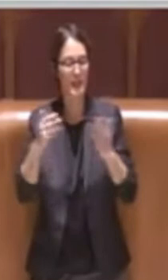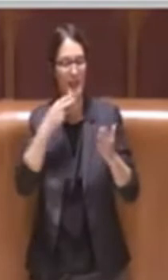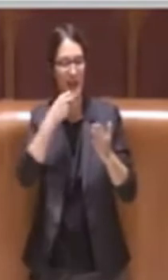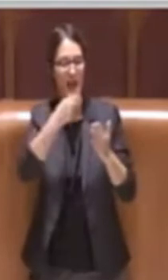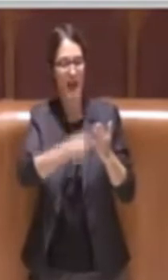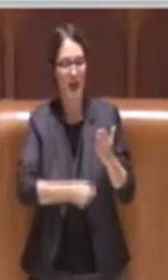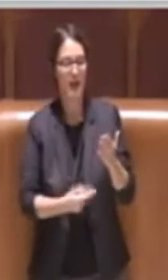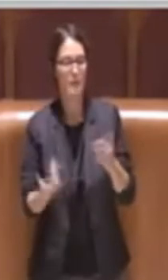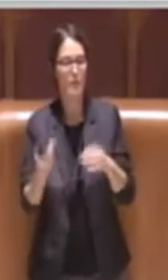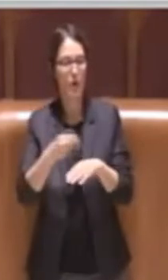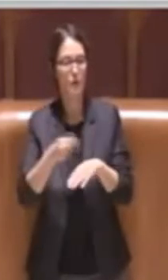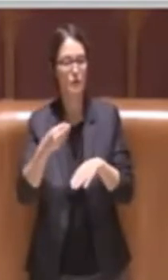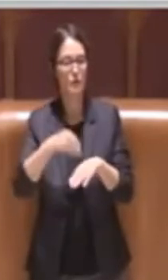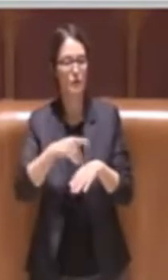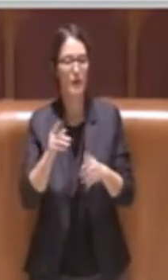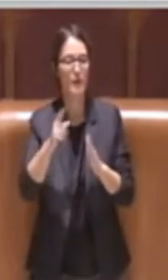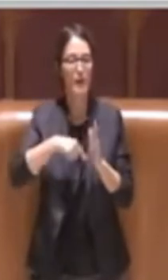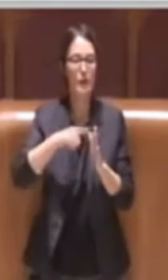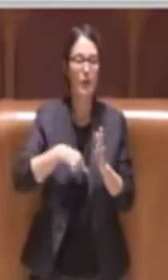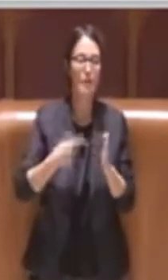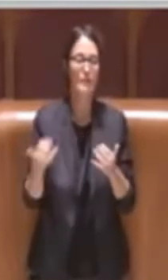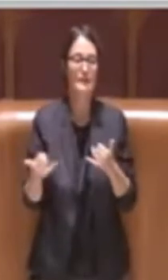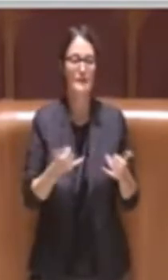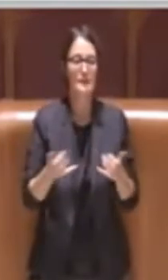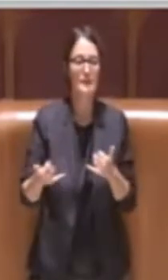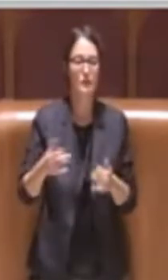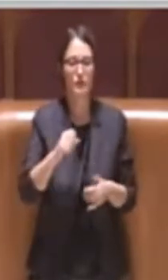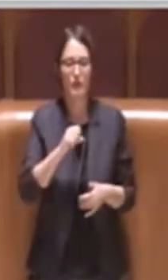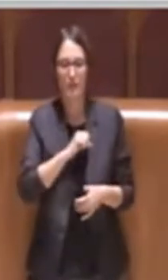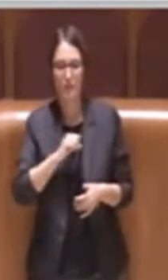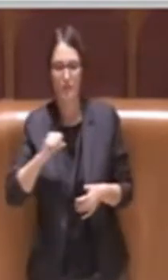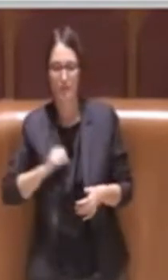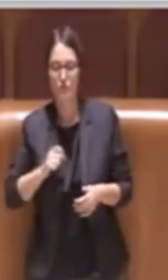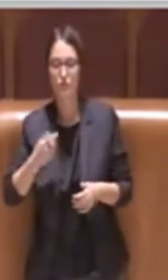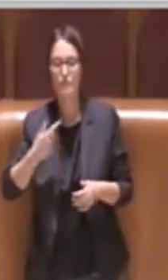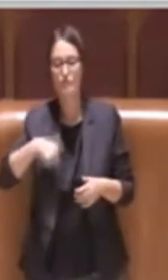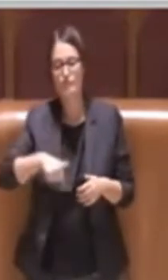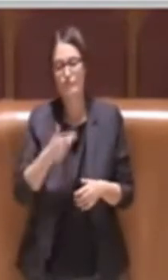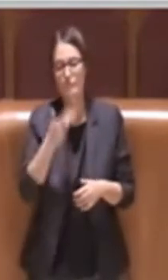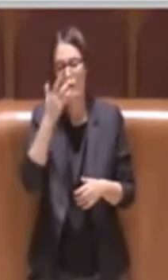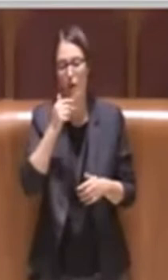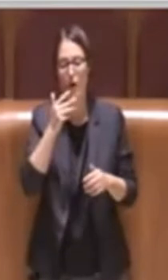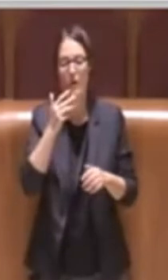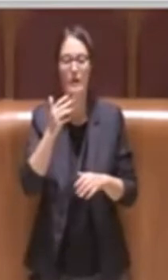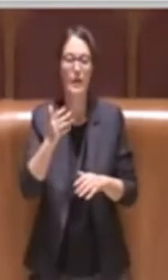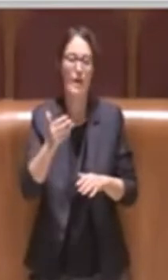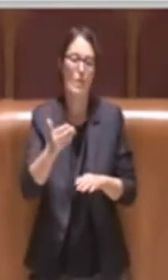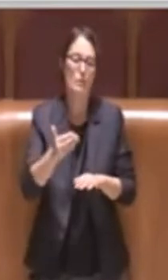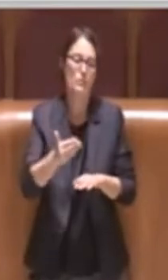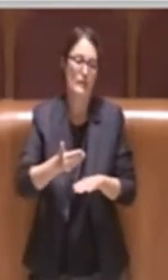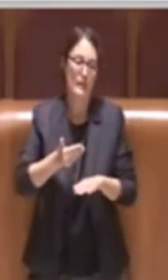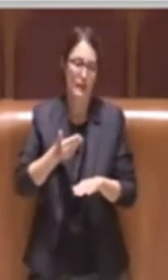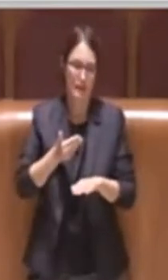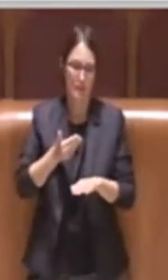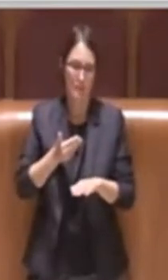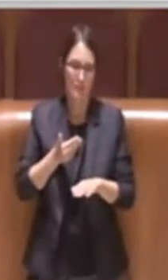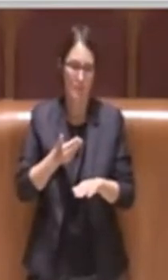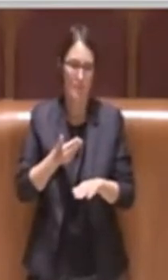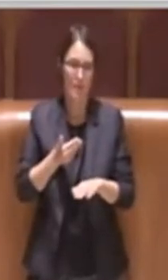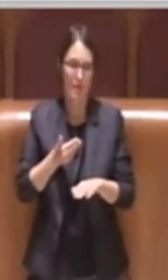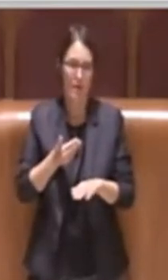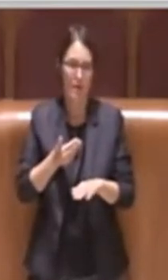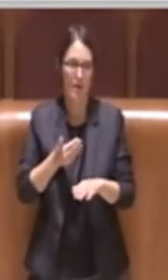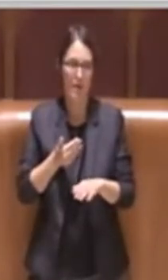dicembre e giugno. Noi chiediamo, vista la necessità, di anticipare questo aggiornamento, che è assolutamente